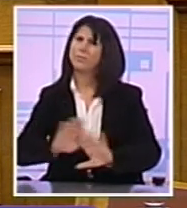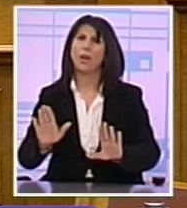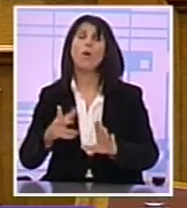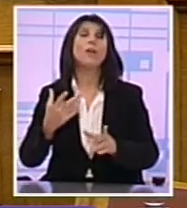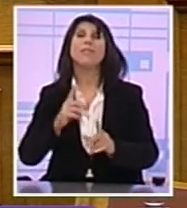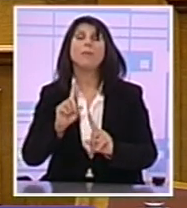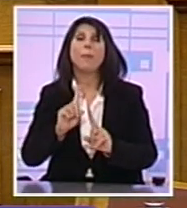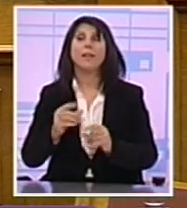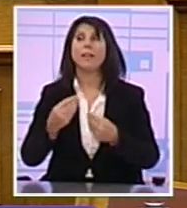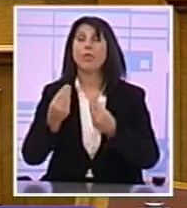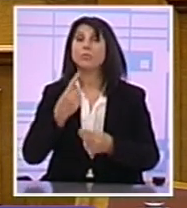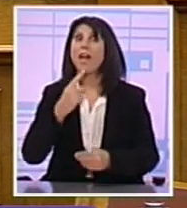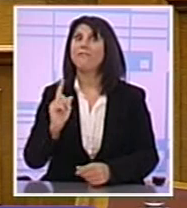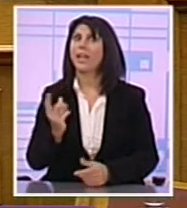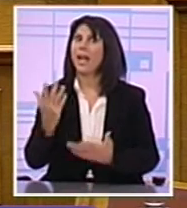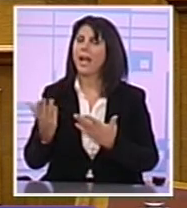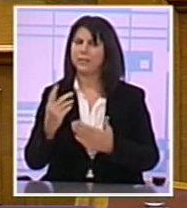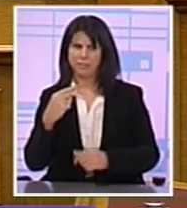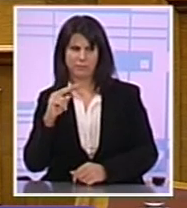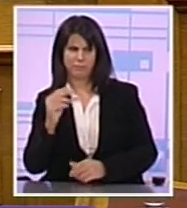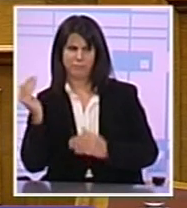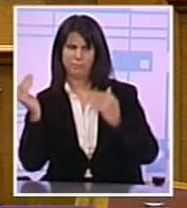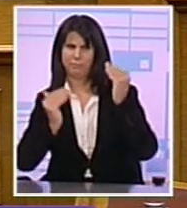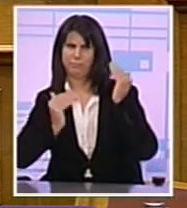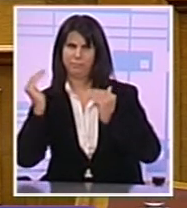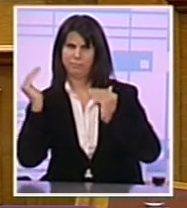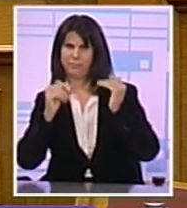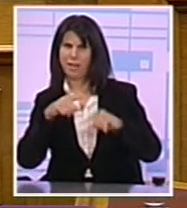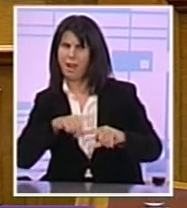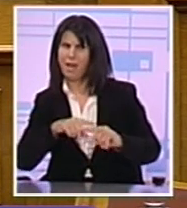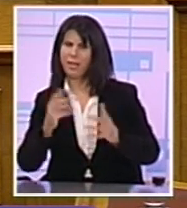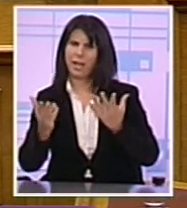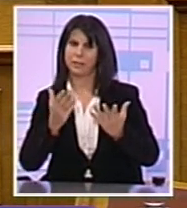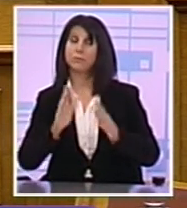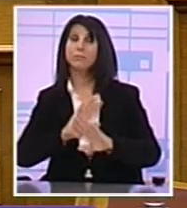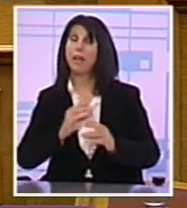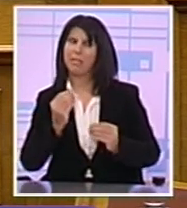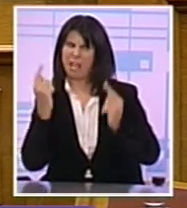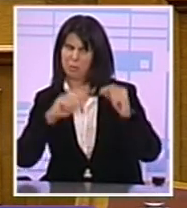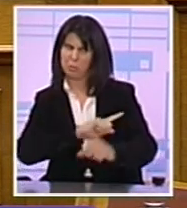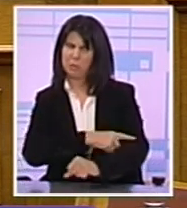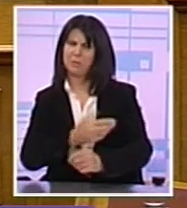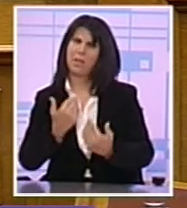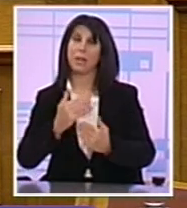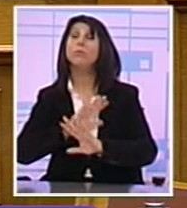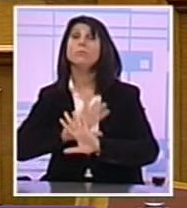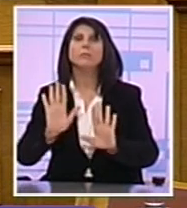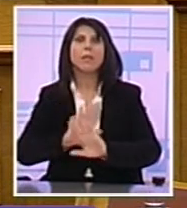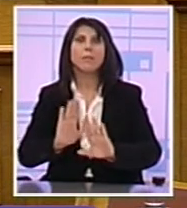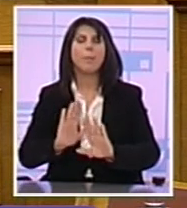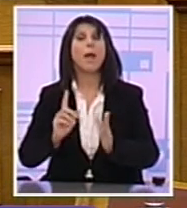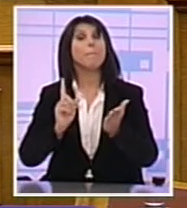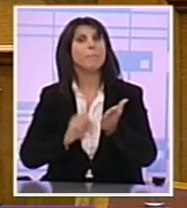Σε οποιονδήποτε Να αμφισβητήσει Τις δικές μας προθέσεις και τις δυνατότητες Είναι καθήκονες